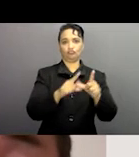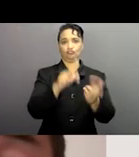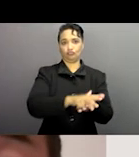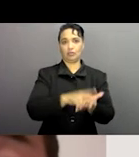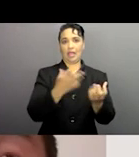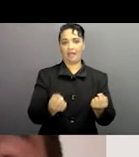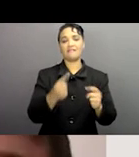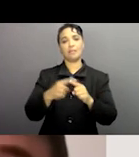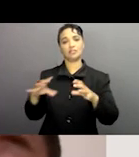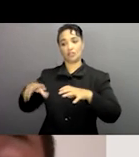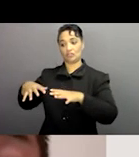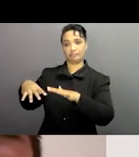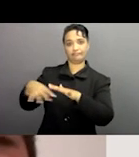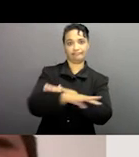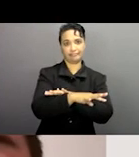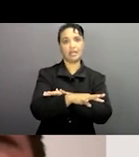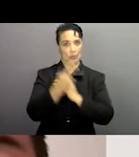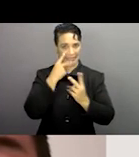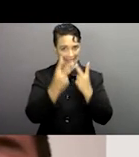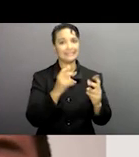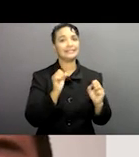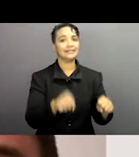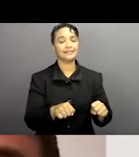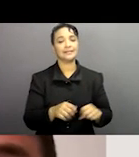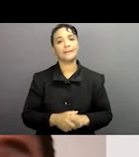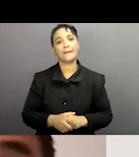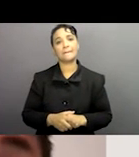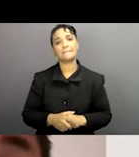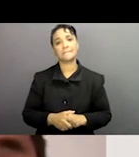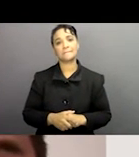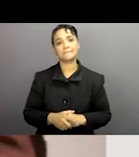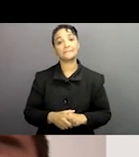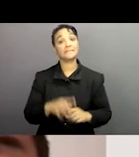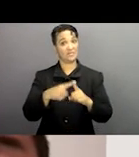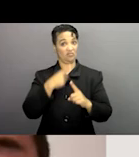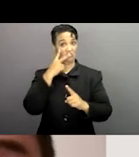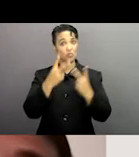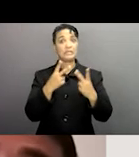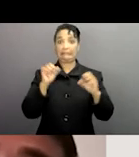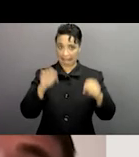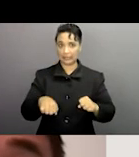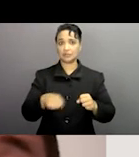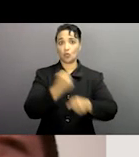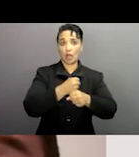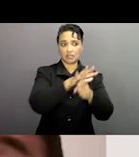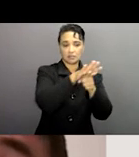ceux qui n'ont pas de documents de voyage nous avons remarqué aussi que des exemples de discrimination